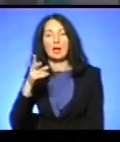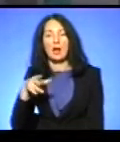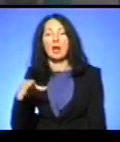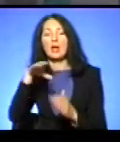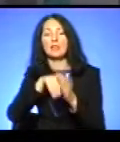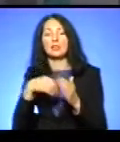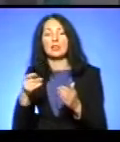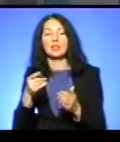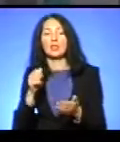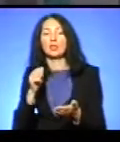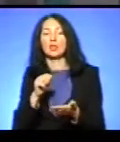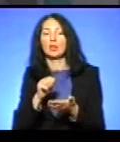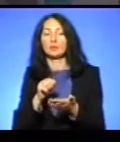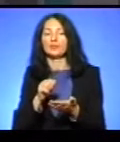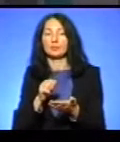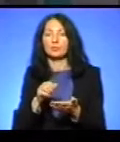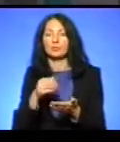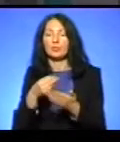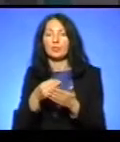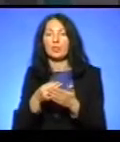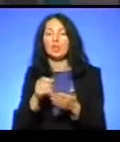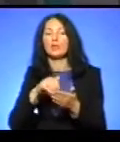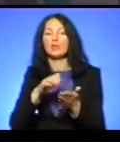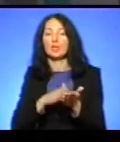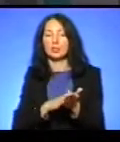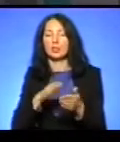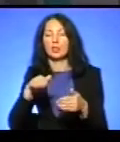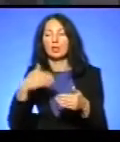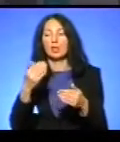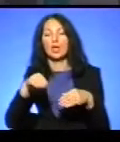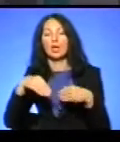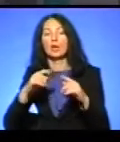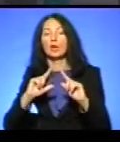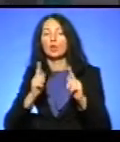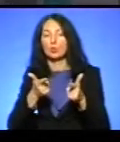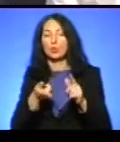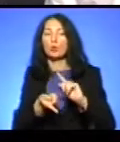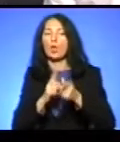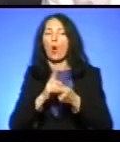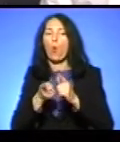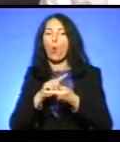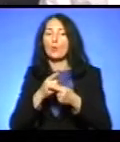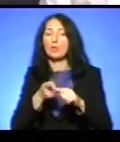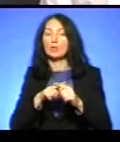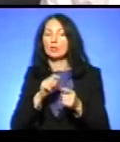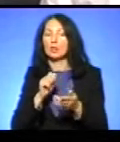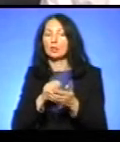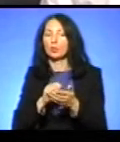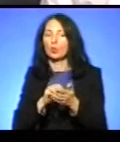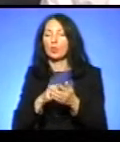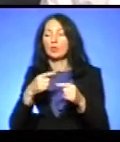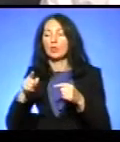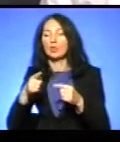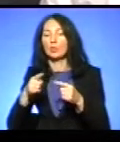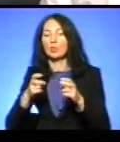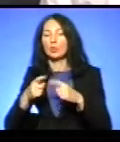в реєстр, і дає згоду на обмін цих даних між іншими структурами, які займаються пошуком і трансплантацією